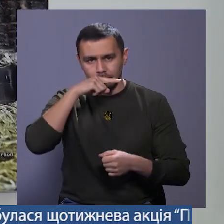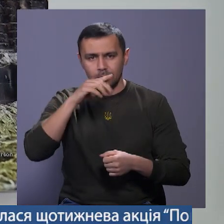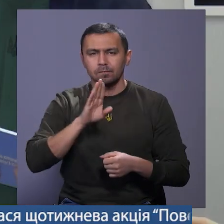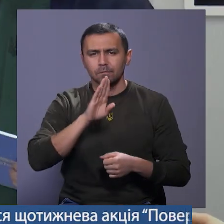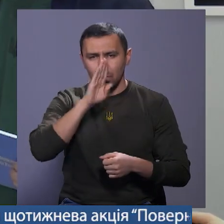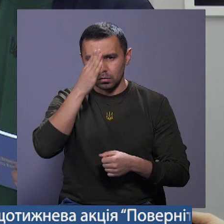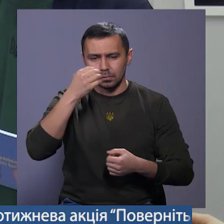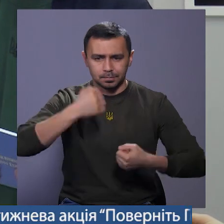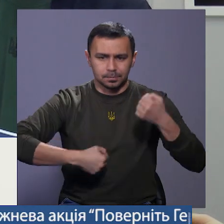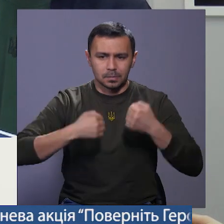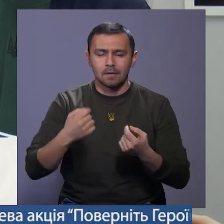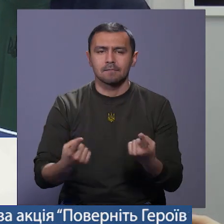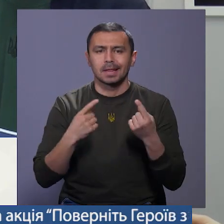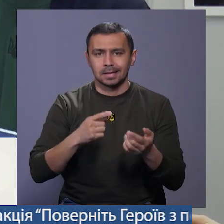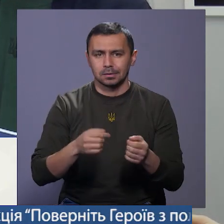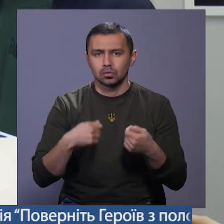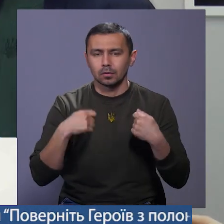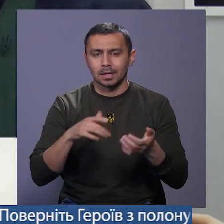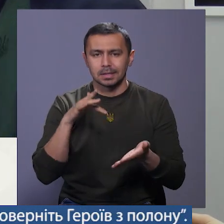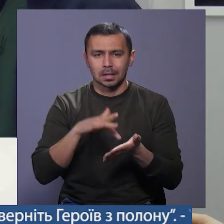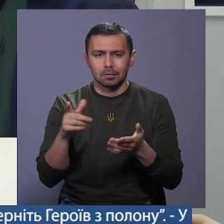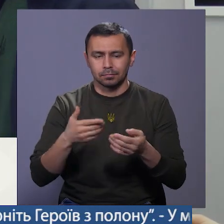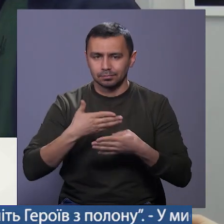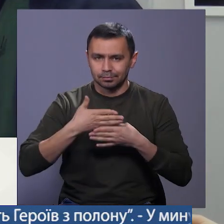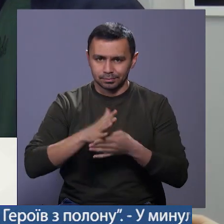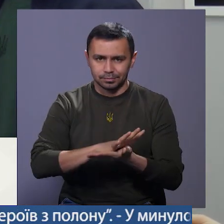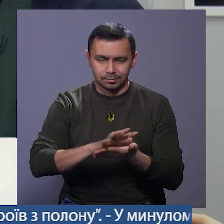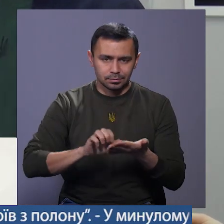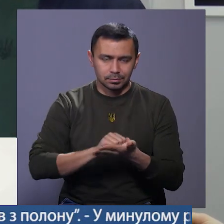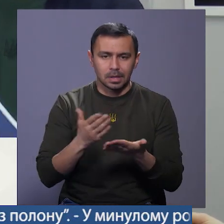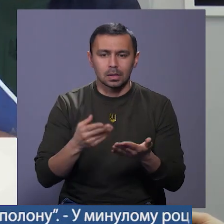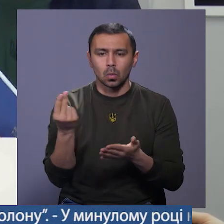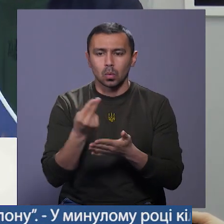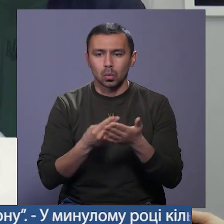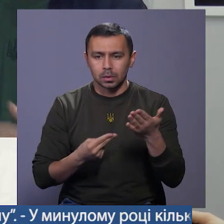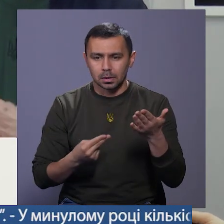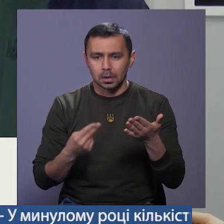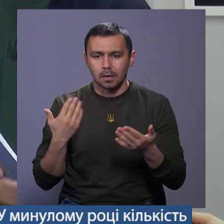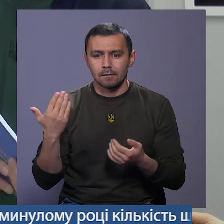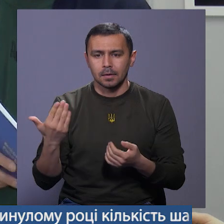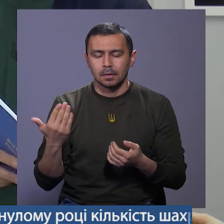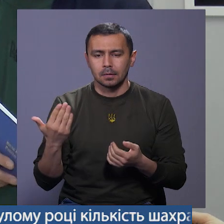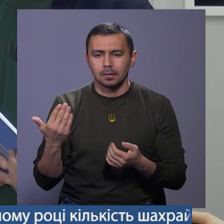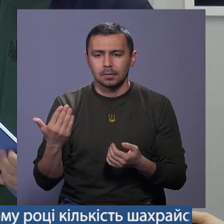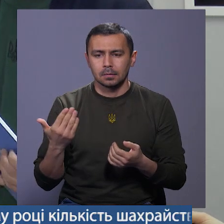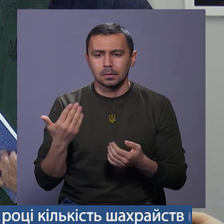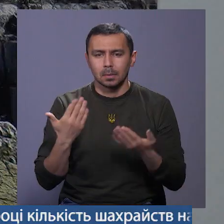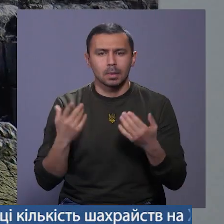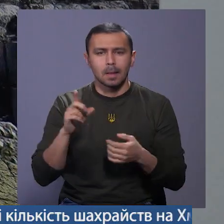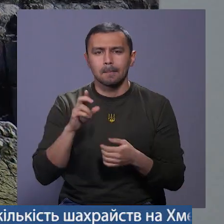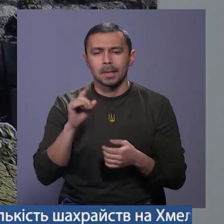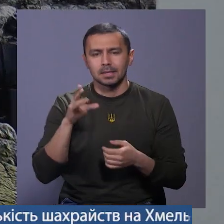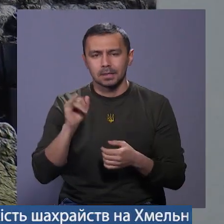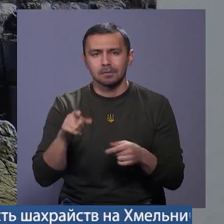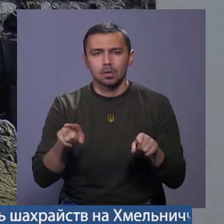атак. Великий торгівельний центр, він розрушений, і якийсь художник в стилі Бенксі, в